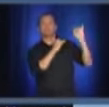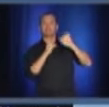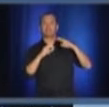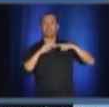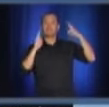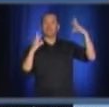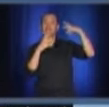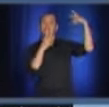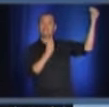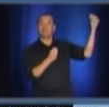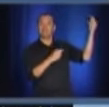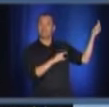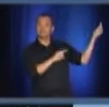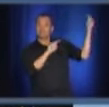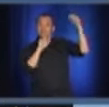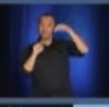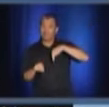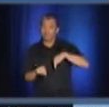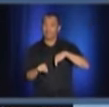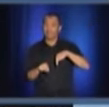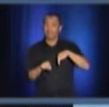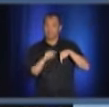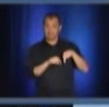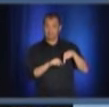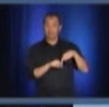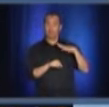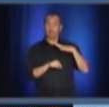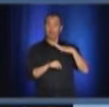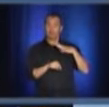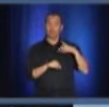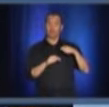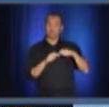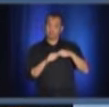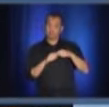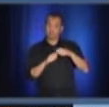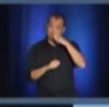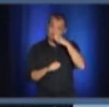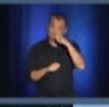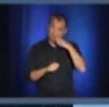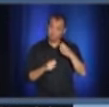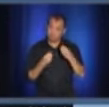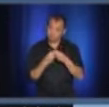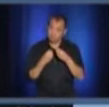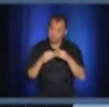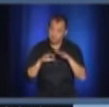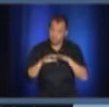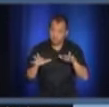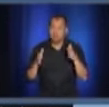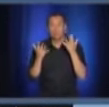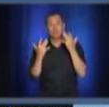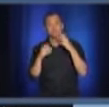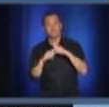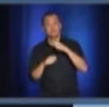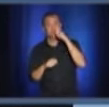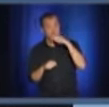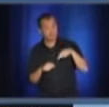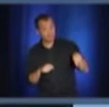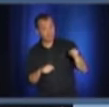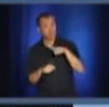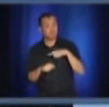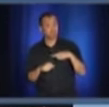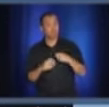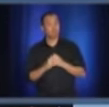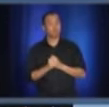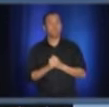faits. Il y plus de dépistage qui a été fait actuellement. Et puis, les décès, c'est encore actuellement des